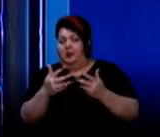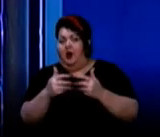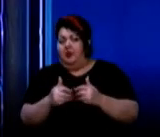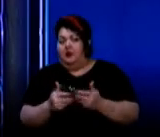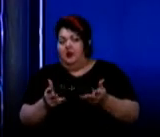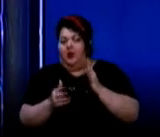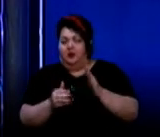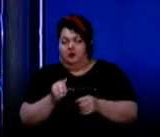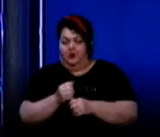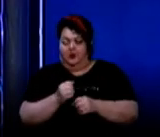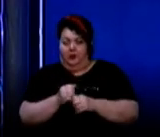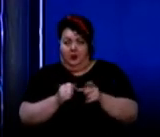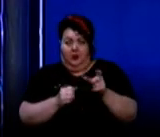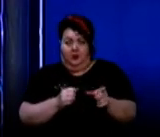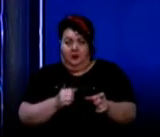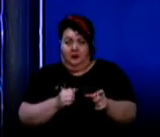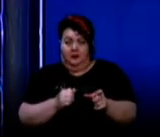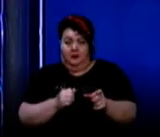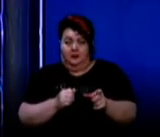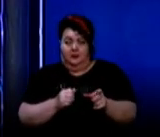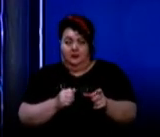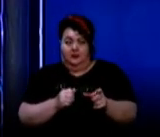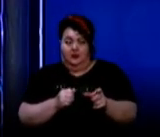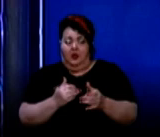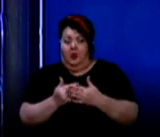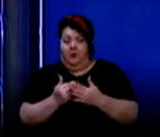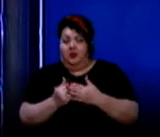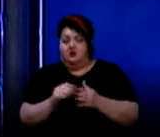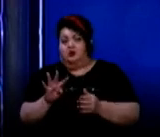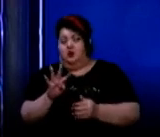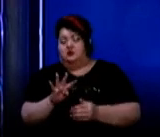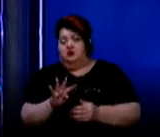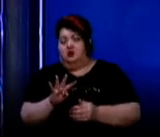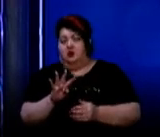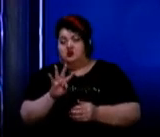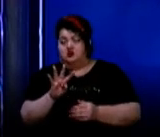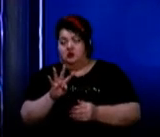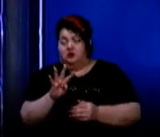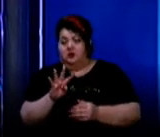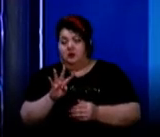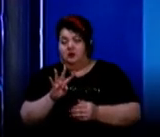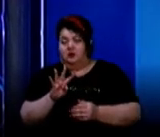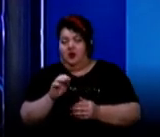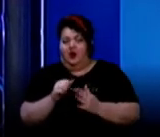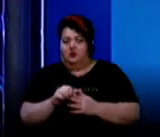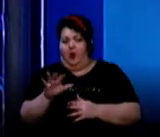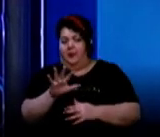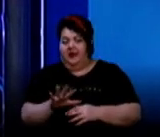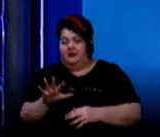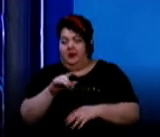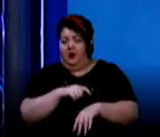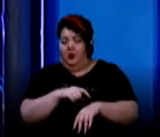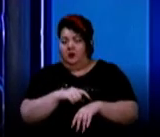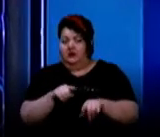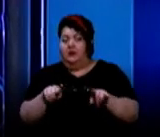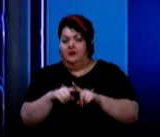який буде проробляти ці аналізи, десь близько 4 і з видачою результатів десь до 5 годин. Це, до речі,